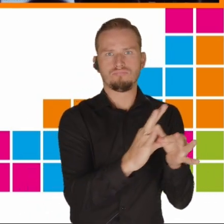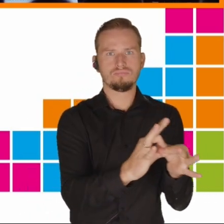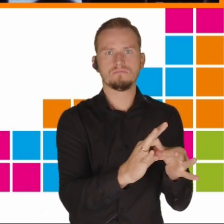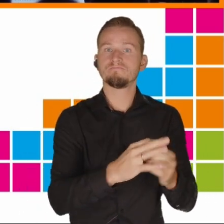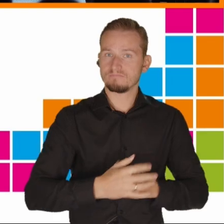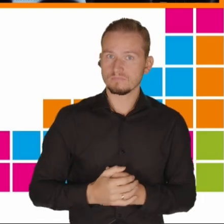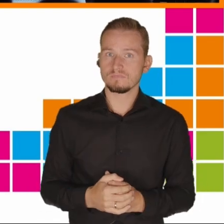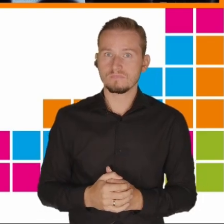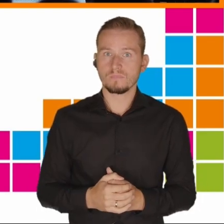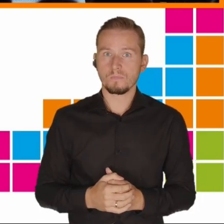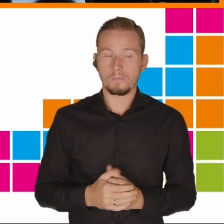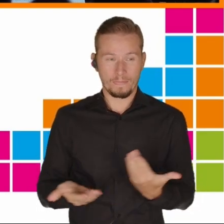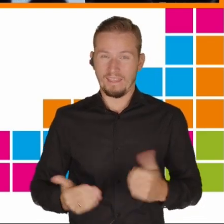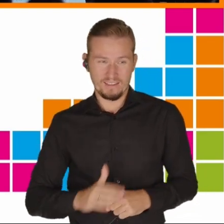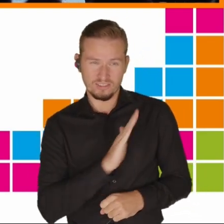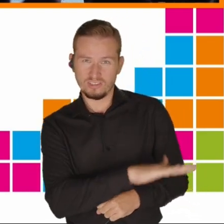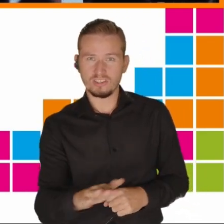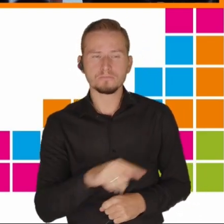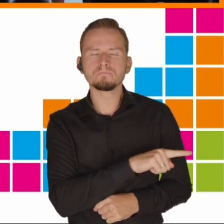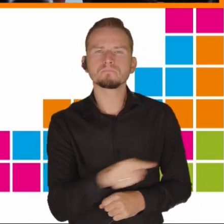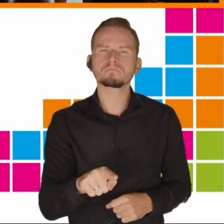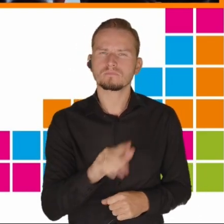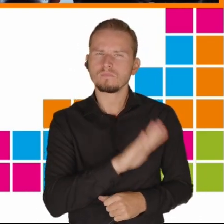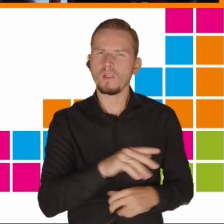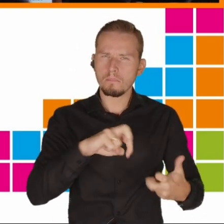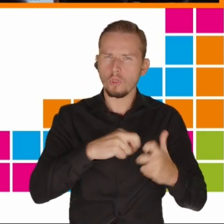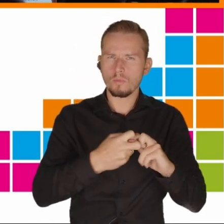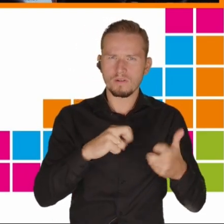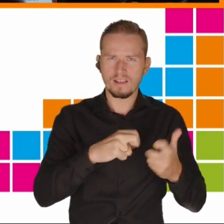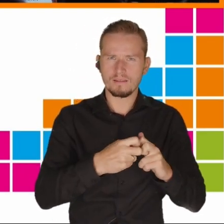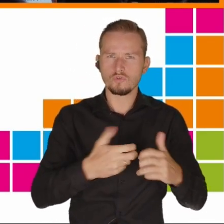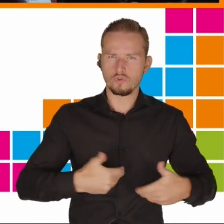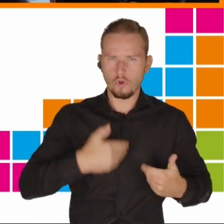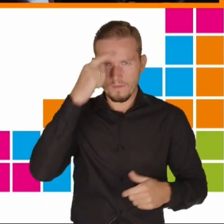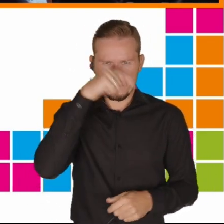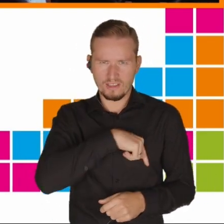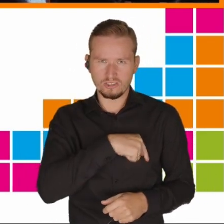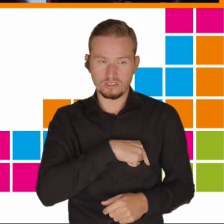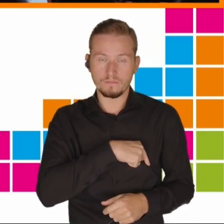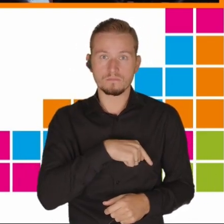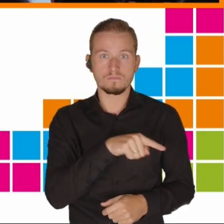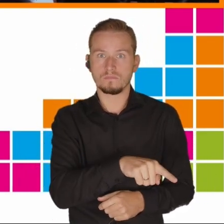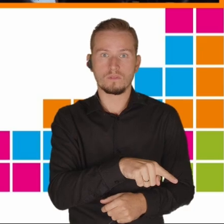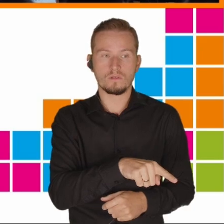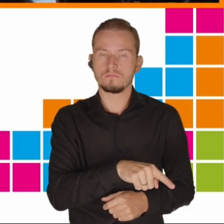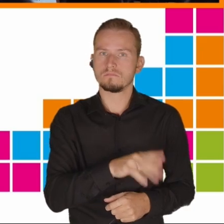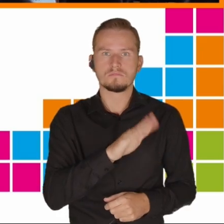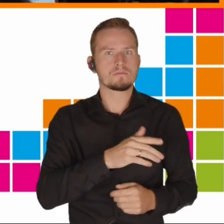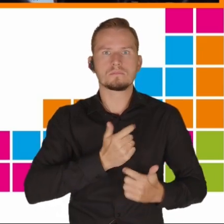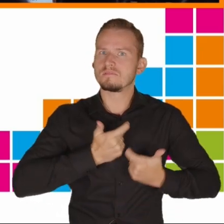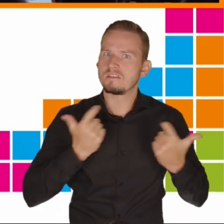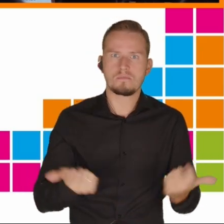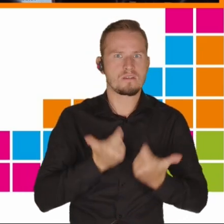Dzieci, które mają problemy ze zdrowiem psychicznym są dwa razy bardziej narażone na